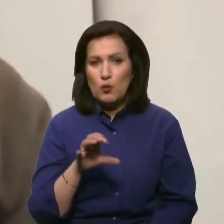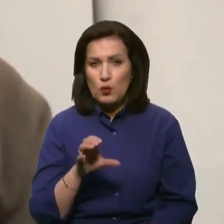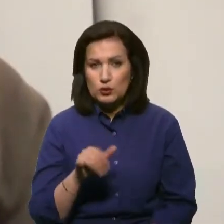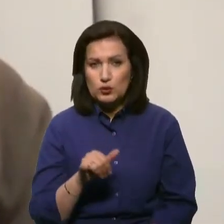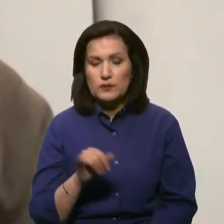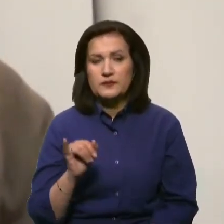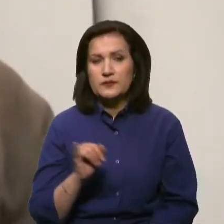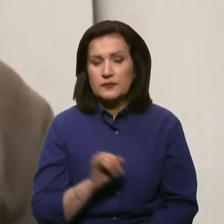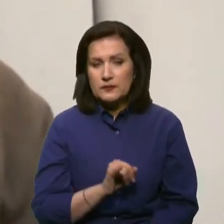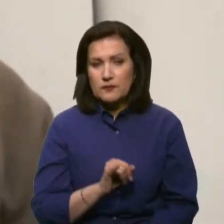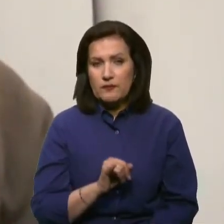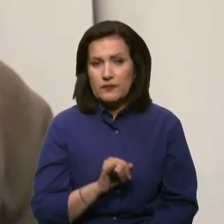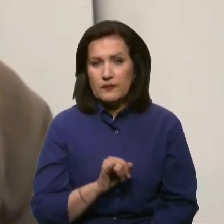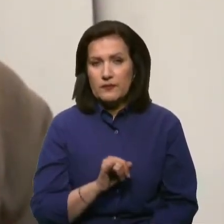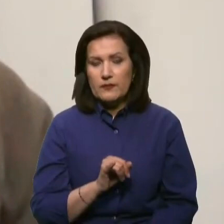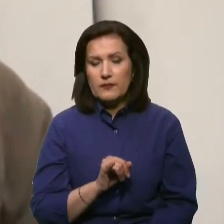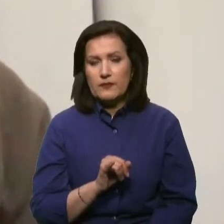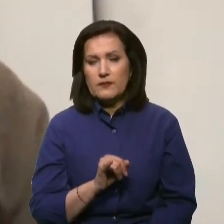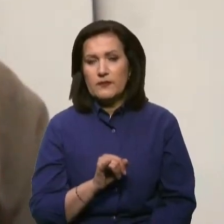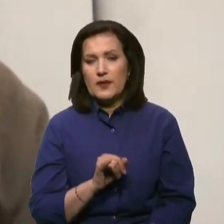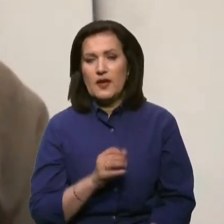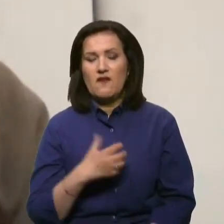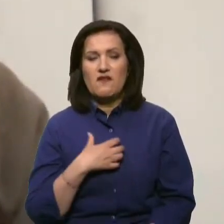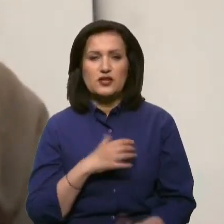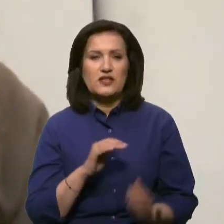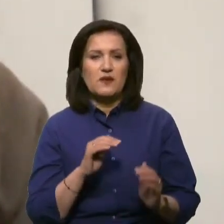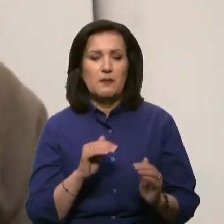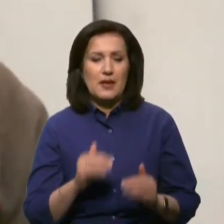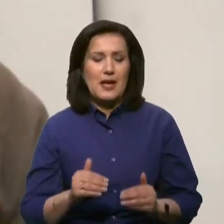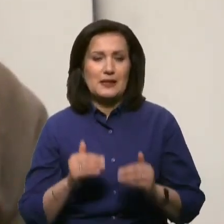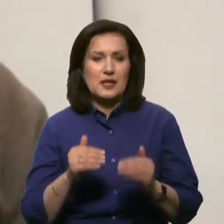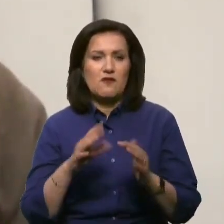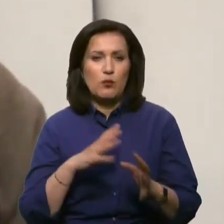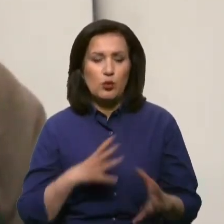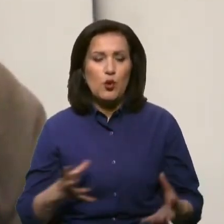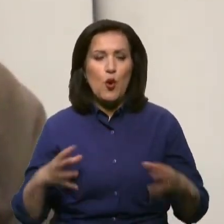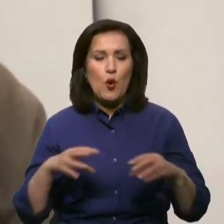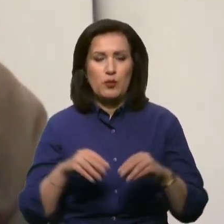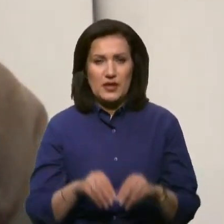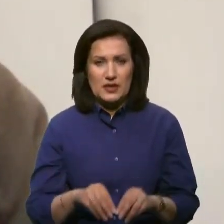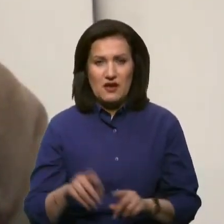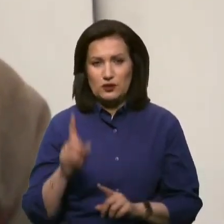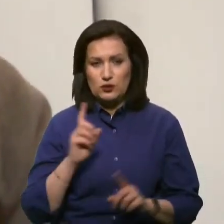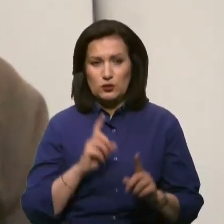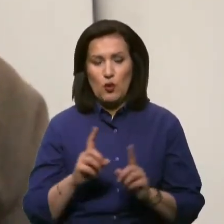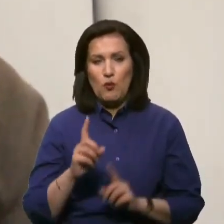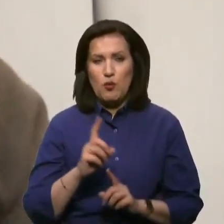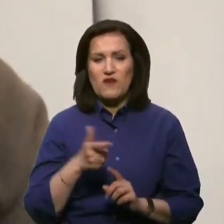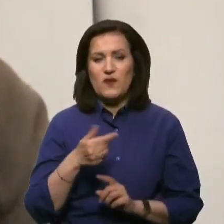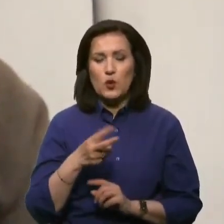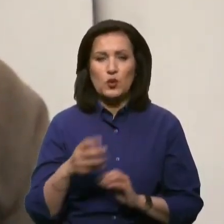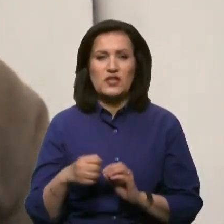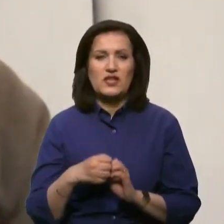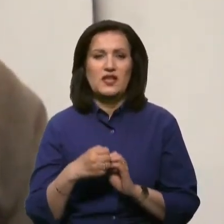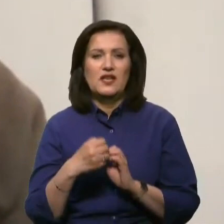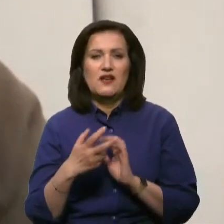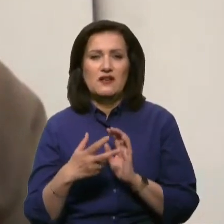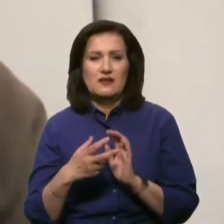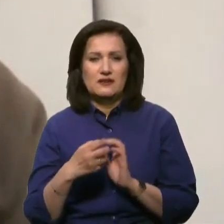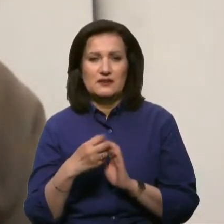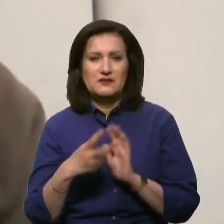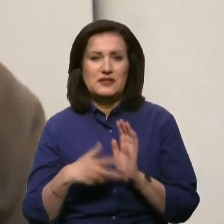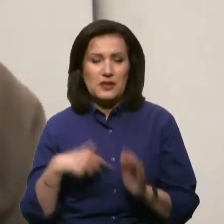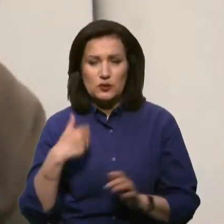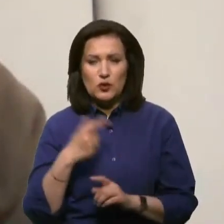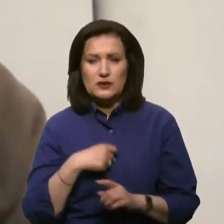важливим етапом цього процесу був об'єднавчий собор у грудні 2018 року, цей процес передбачав включення